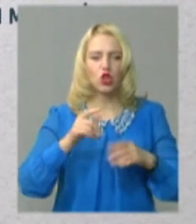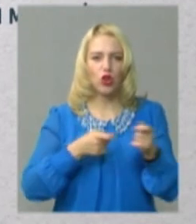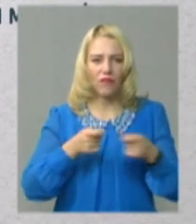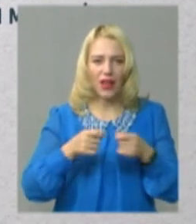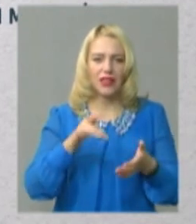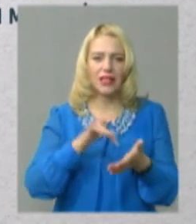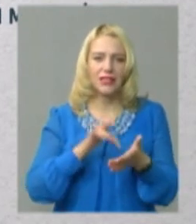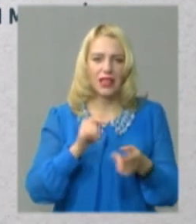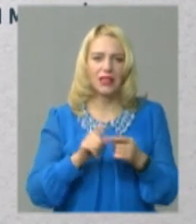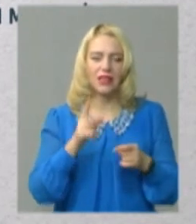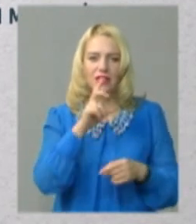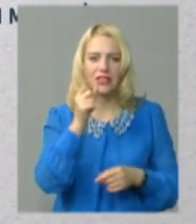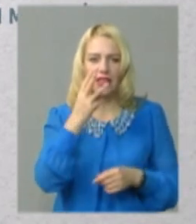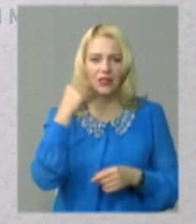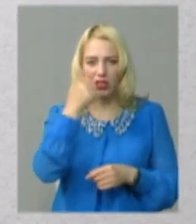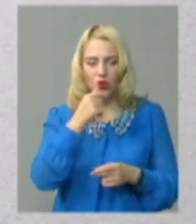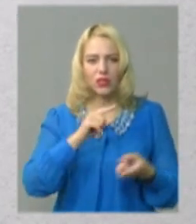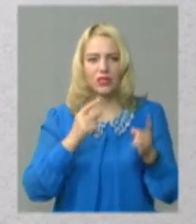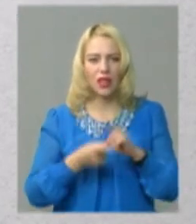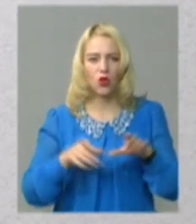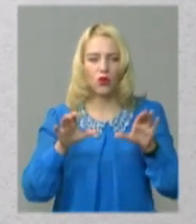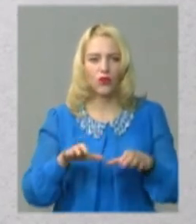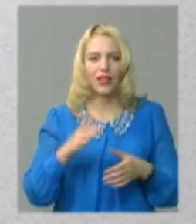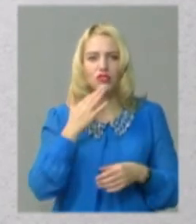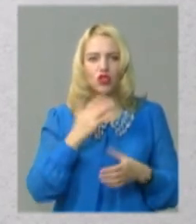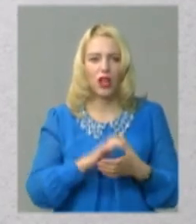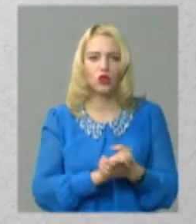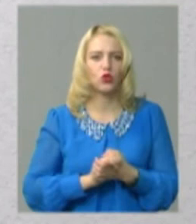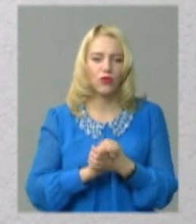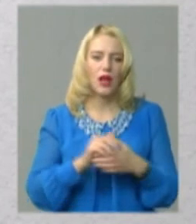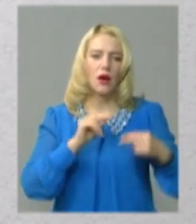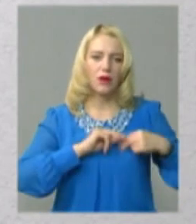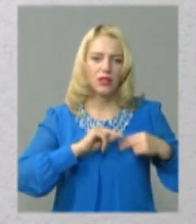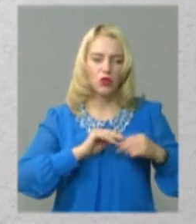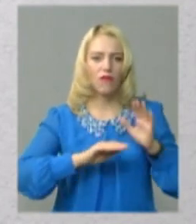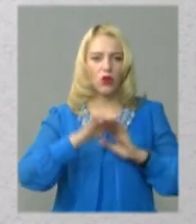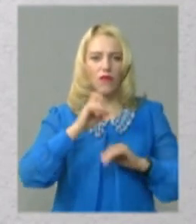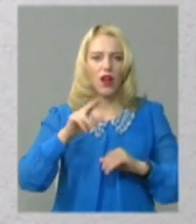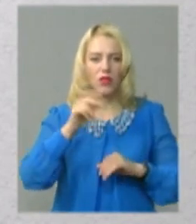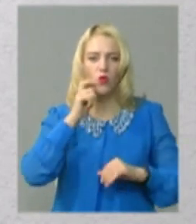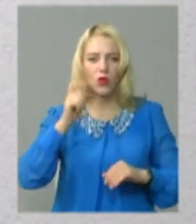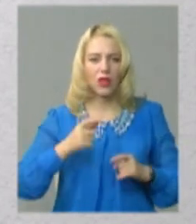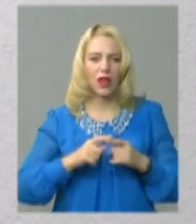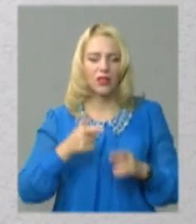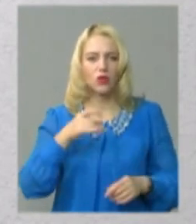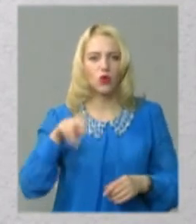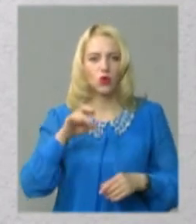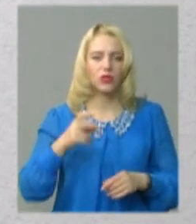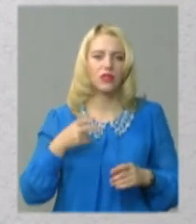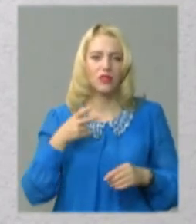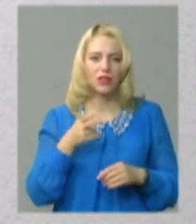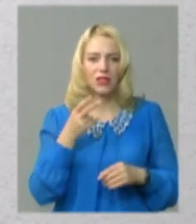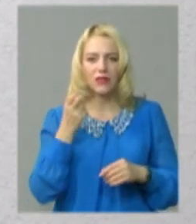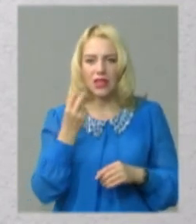і за три роки стала асистентом голови товариства. Зараз працює в апараті Верховної Ради України. З грудня 2012 року